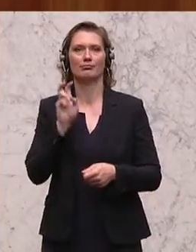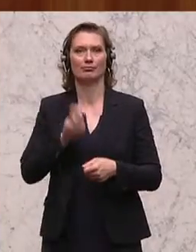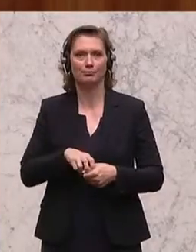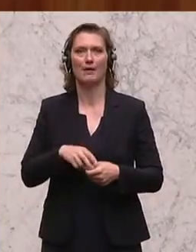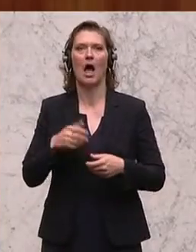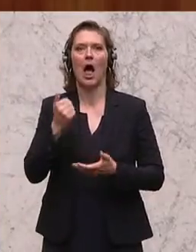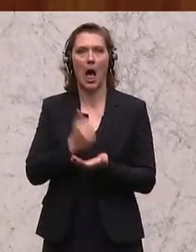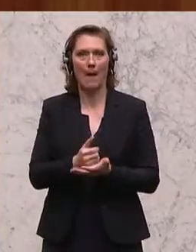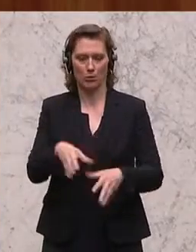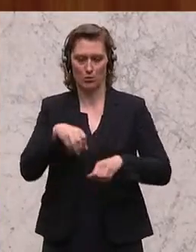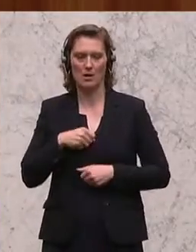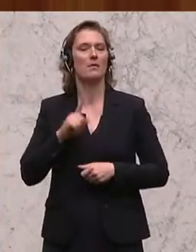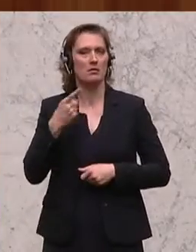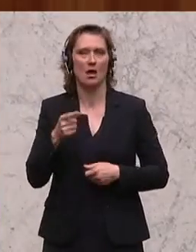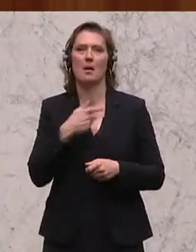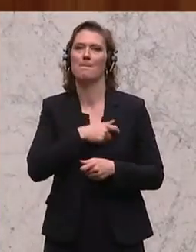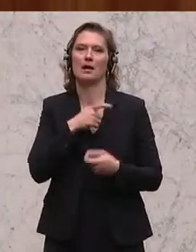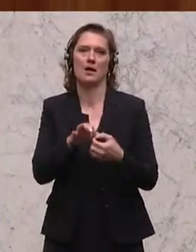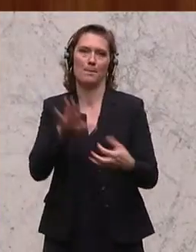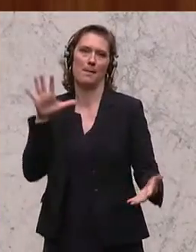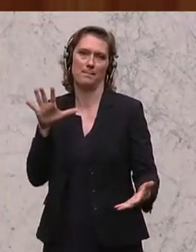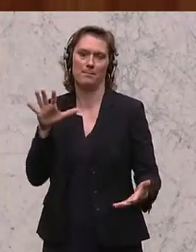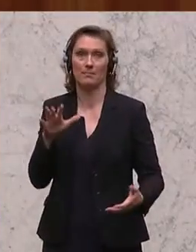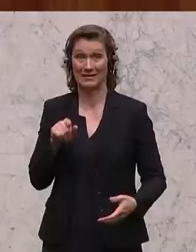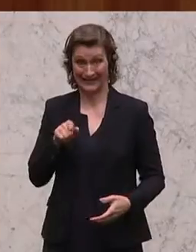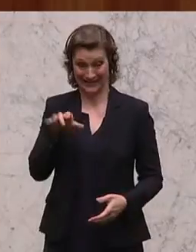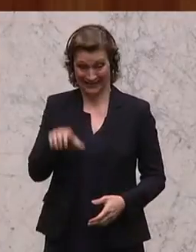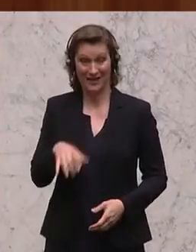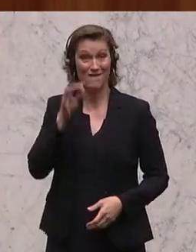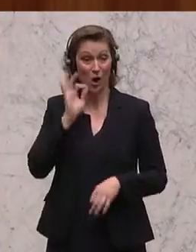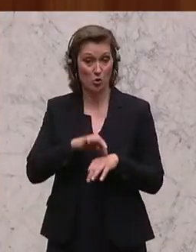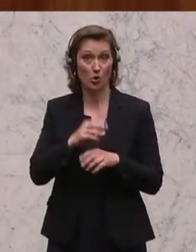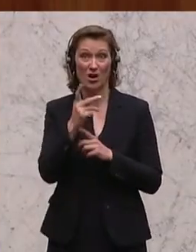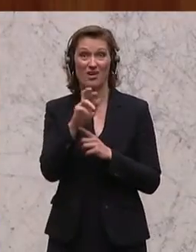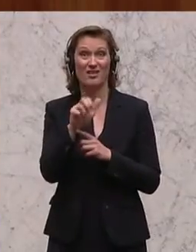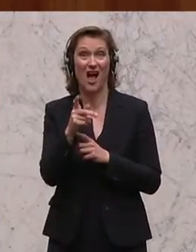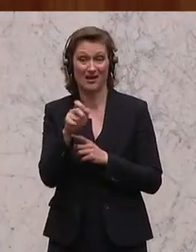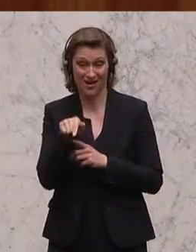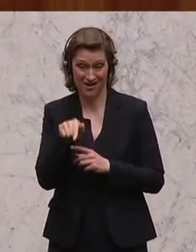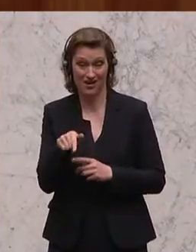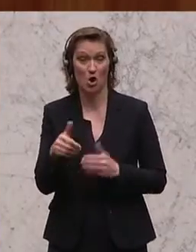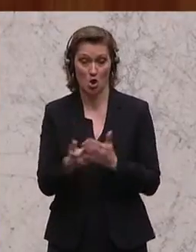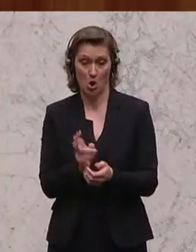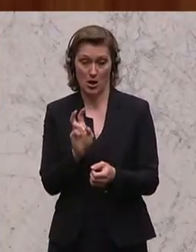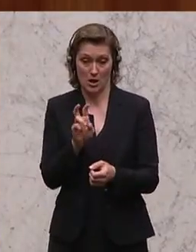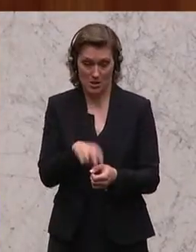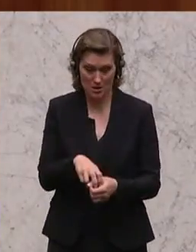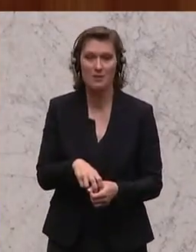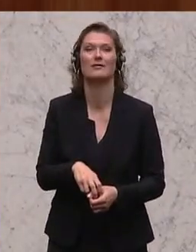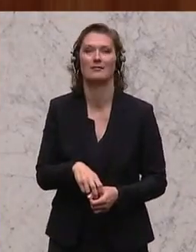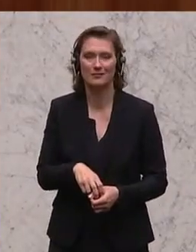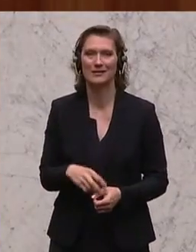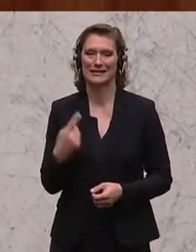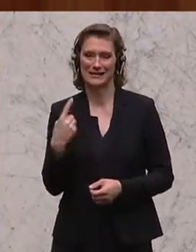parteiübergreifend geführt haben. Sie wird es brauchen, denn ich sage Ihnen, mit Dr. Moser und Dr.